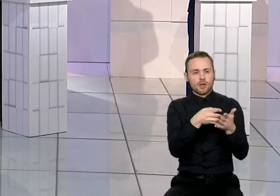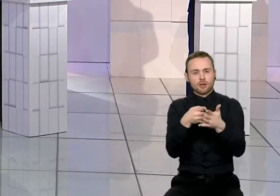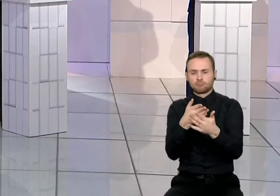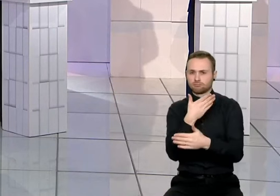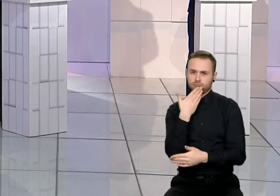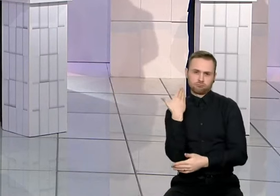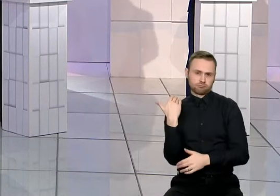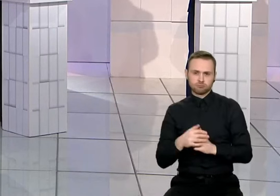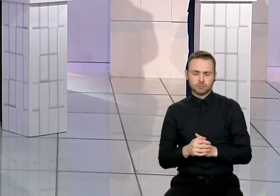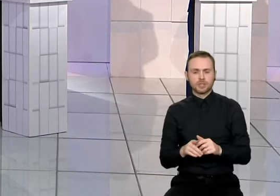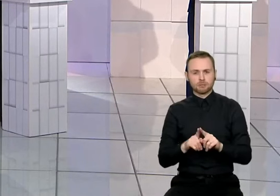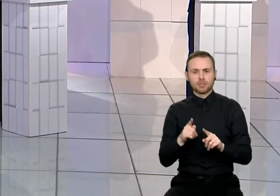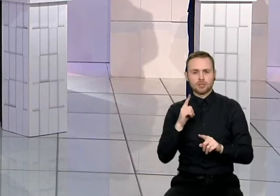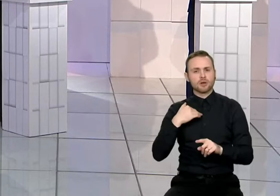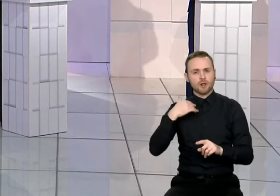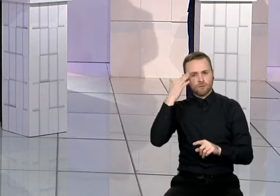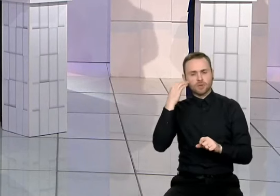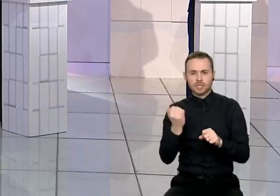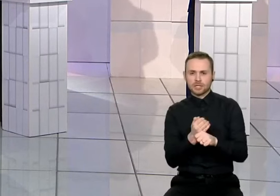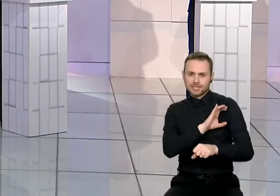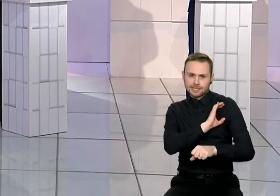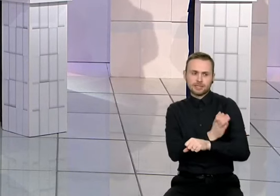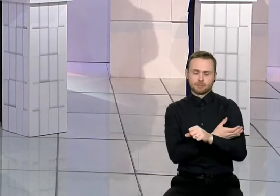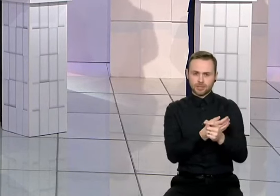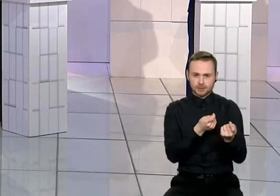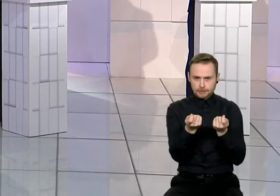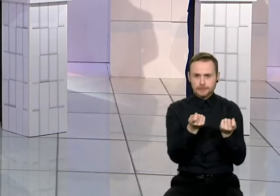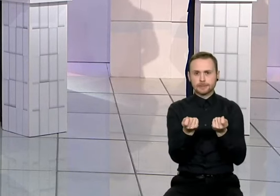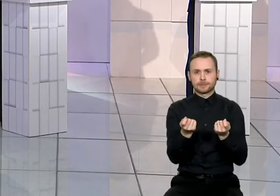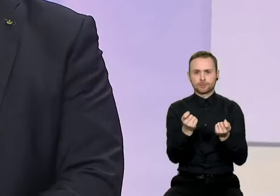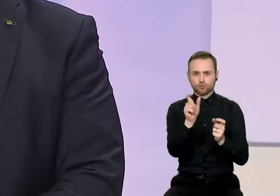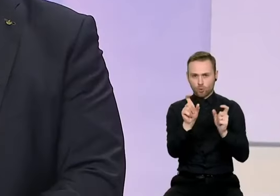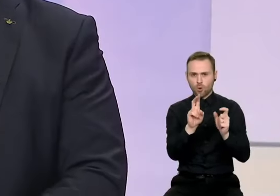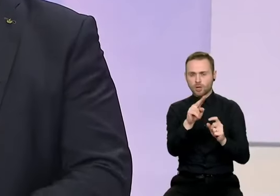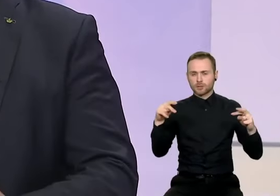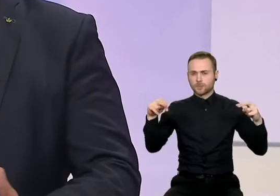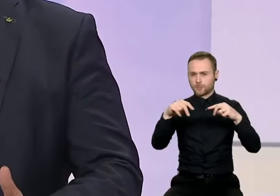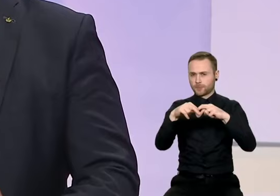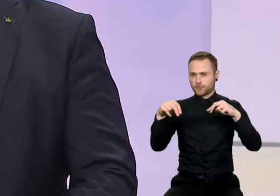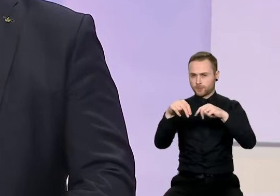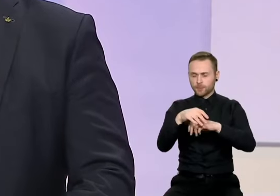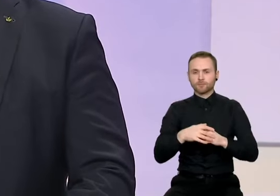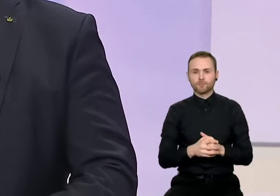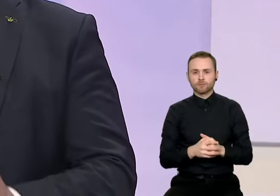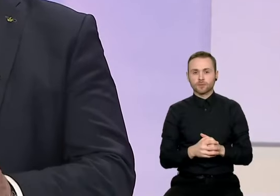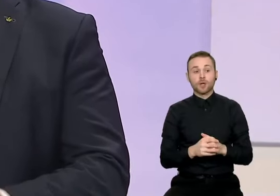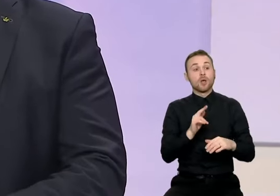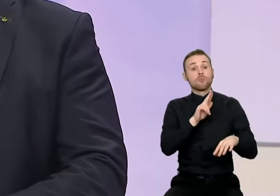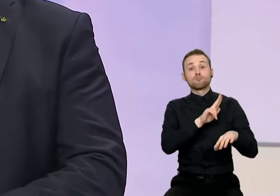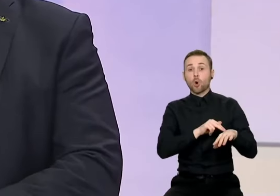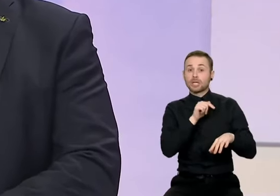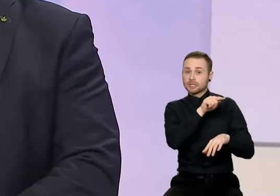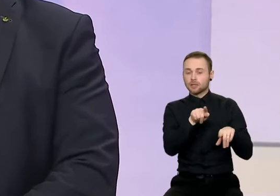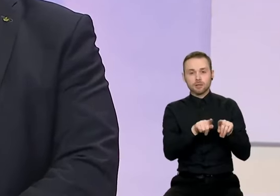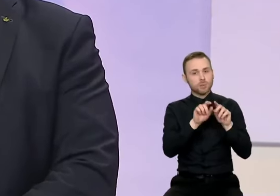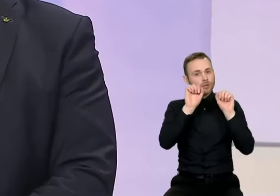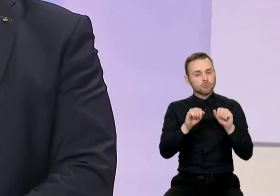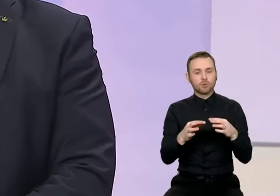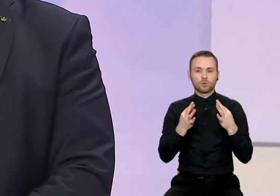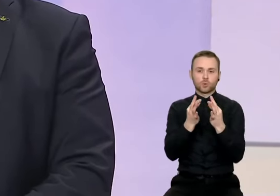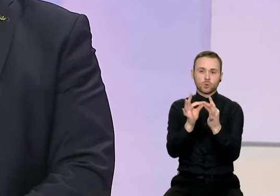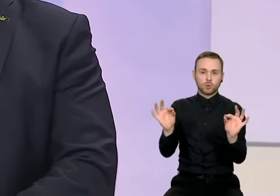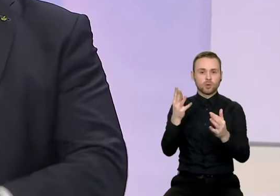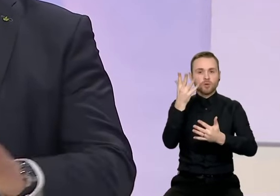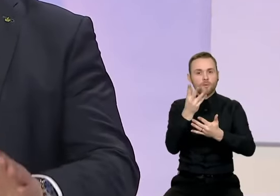stipresnis patrolajimas tikrai galėtų būti. Savaldybė turėtų bendradarbiauti su policijai, siūlyti savo pagalbą jokį tokį manomą tame tarpę ir per